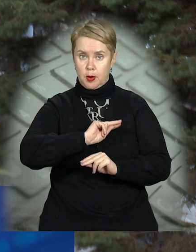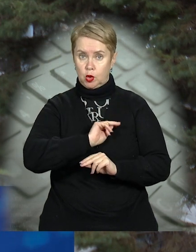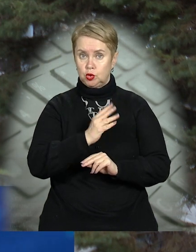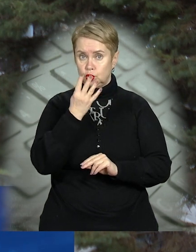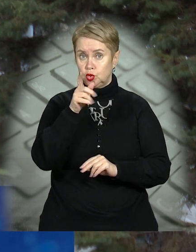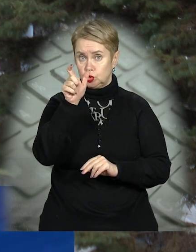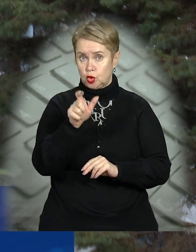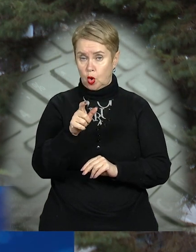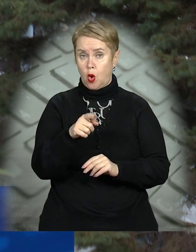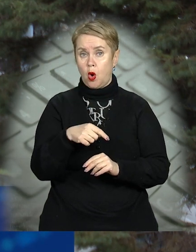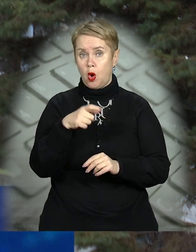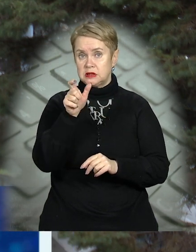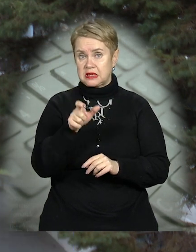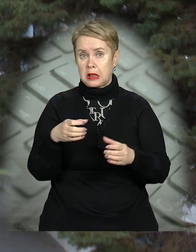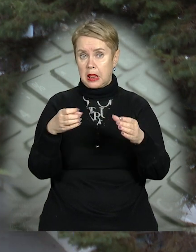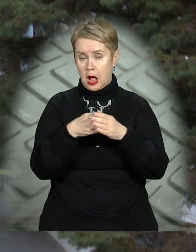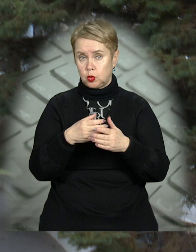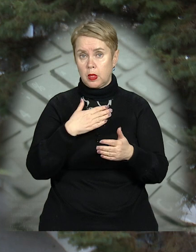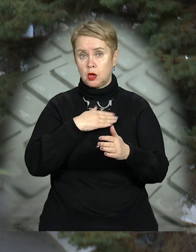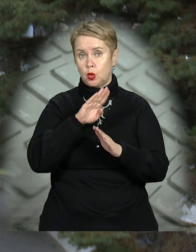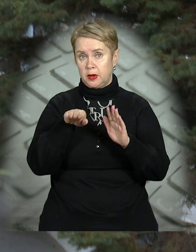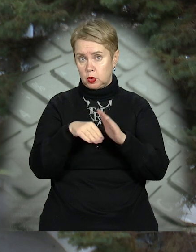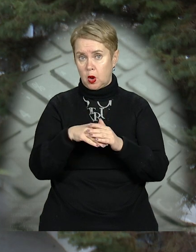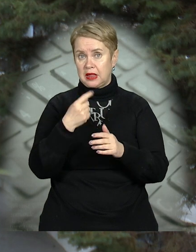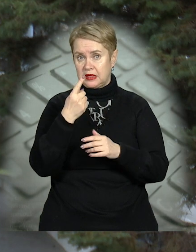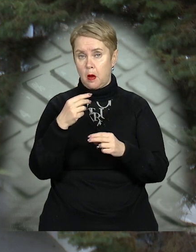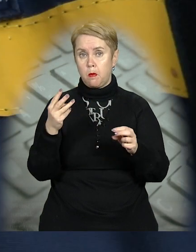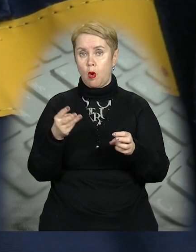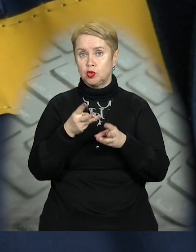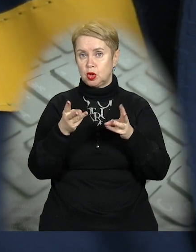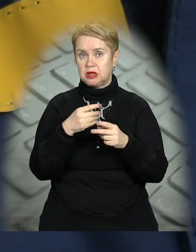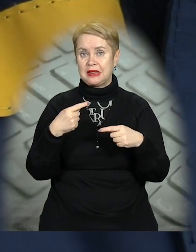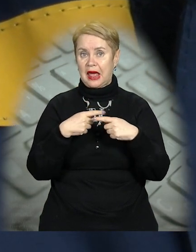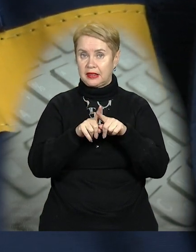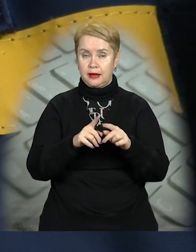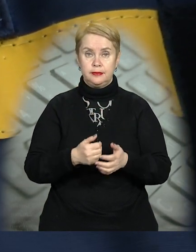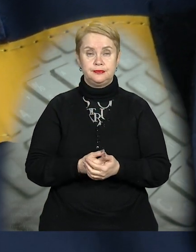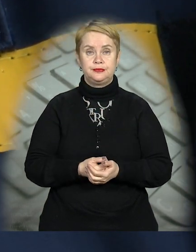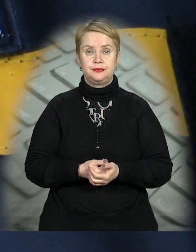4 чоловіка особового складу нашого підрозділу та одна одиниця пожежно-рятувальної техніки.